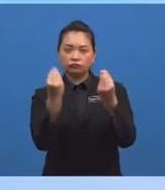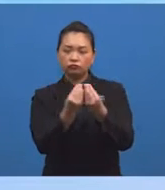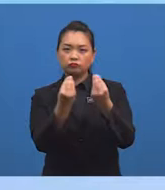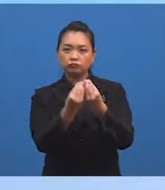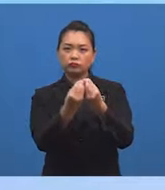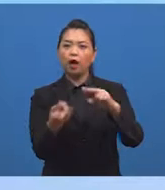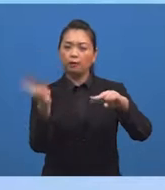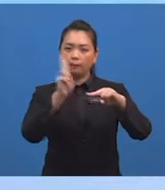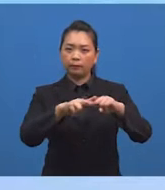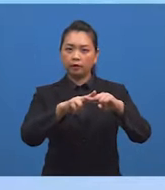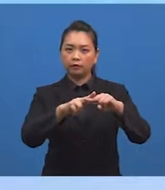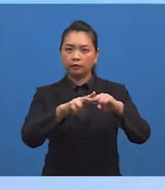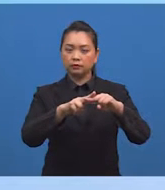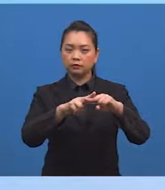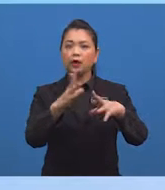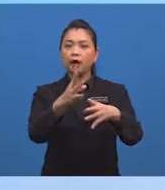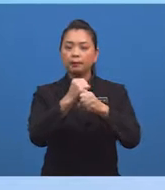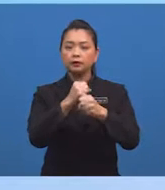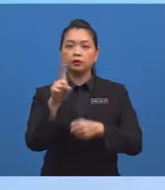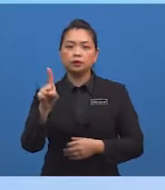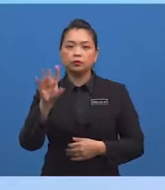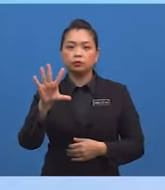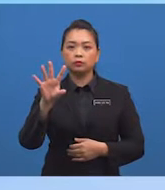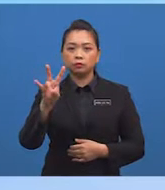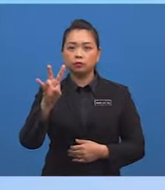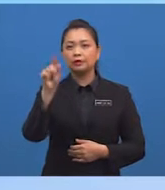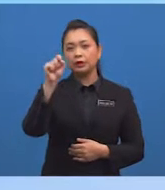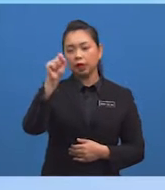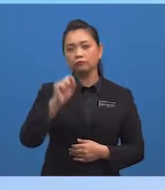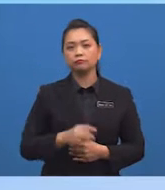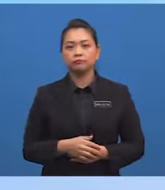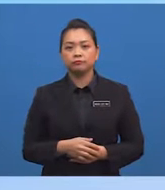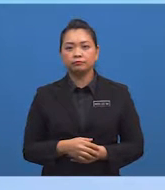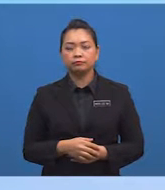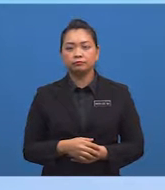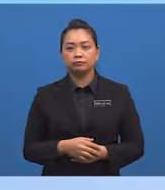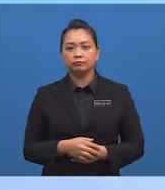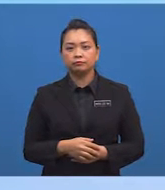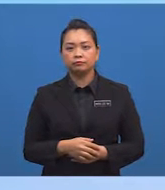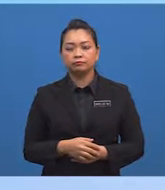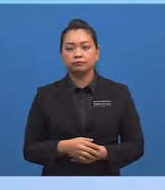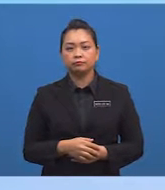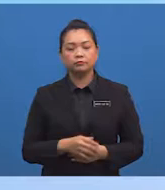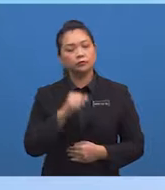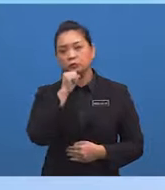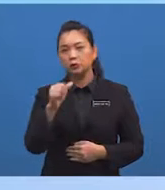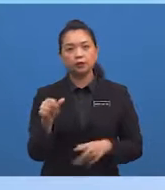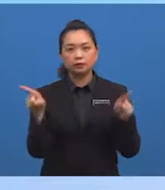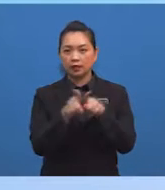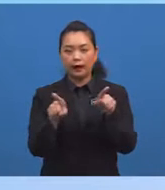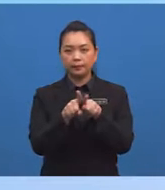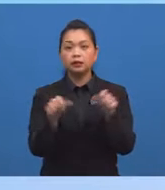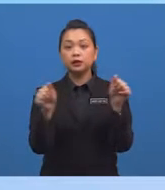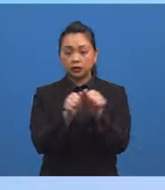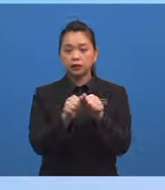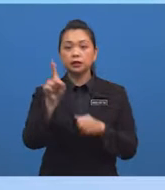tambah kedua-dua sudut ini adalah 157 darjah Iaitu tidak bersamaan